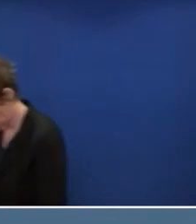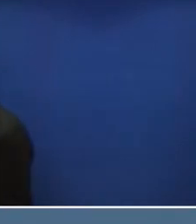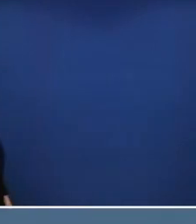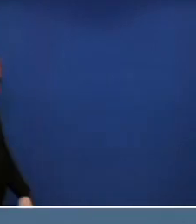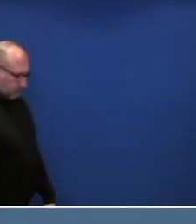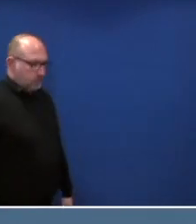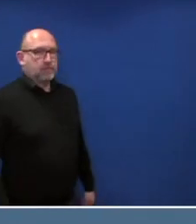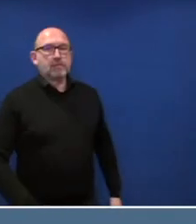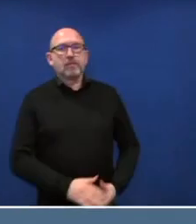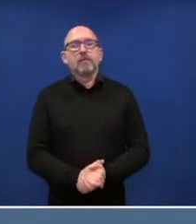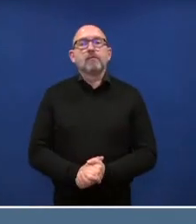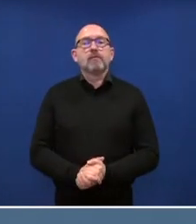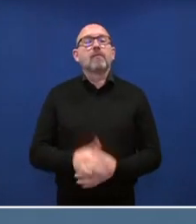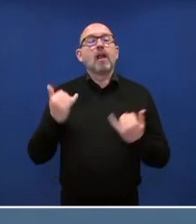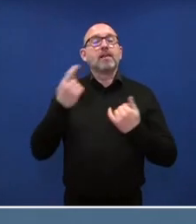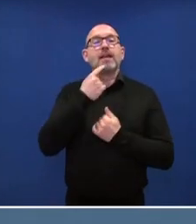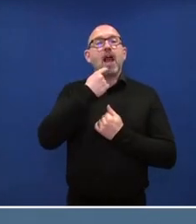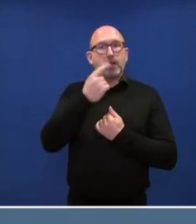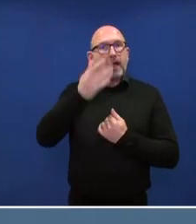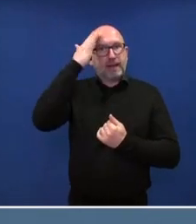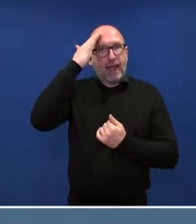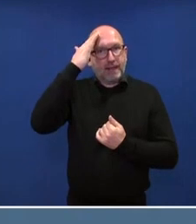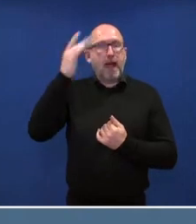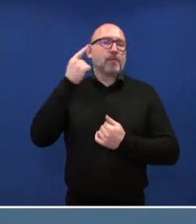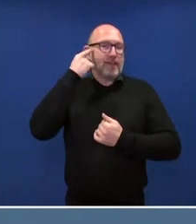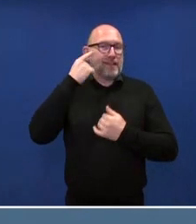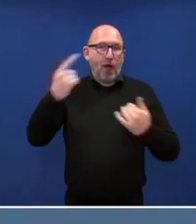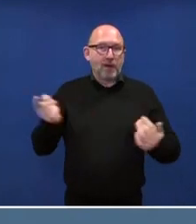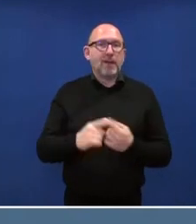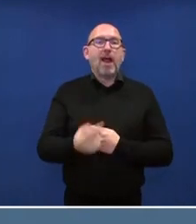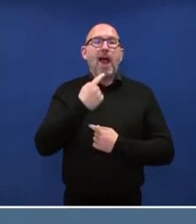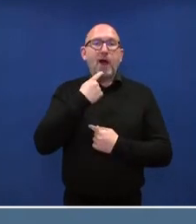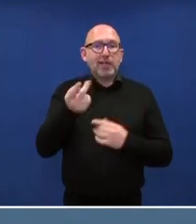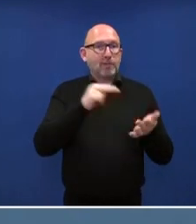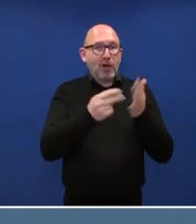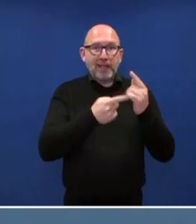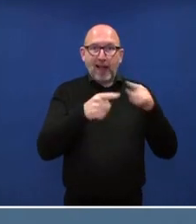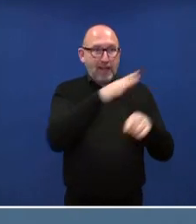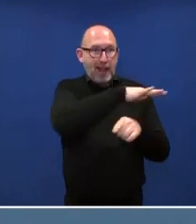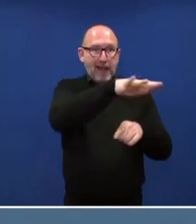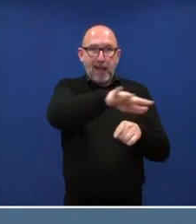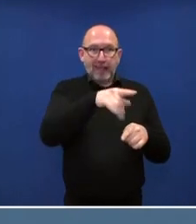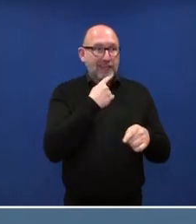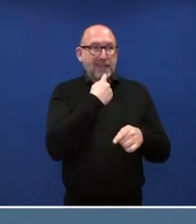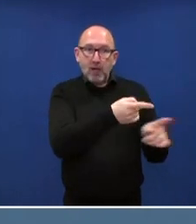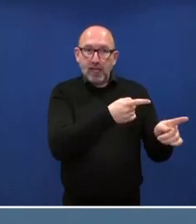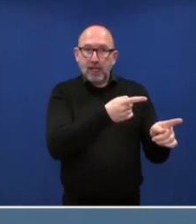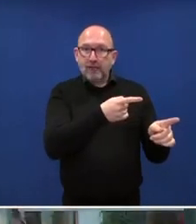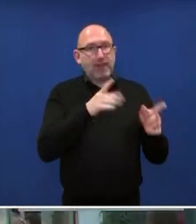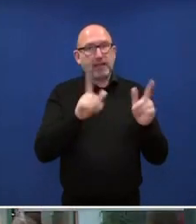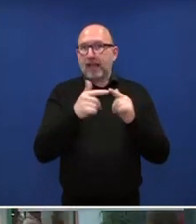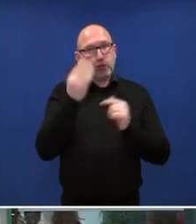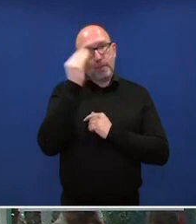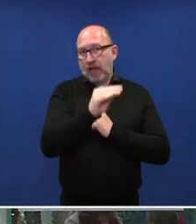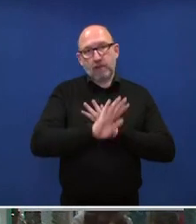Ja, wir kennen diese Aussagen natürlich, aber es ist ja üblich, dass wir uns zu den Aussagen von Politikern in anderen Ländern nicht äußern, das nicht weiter kommentieren.